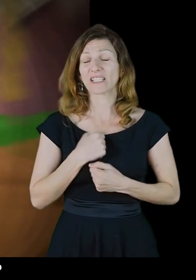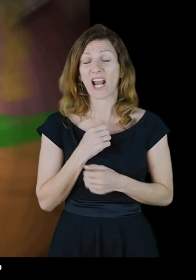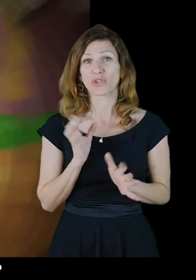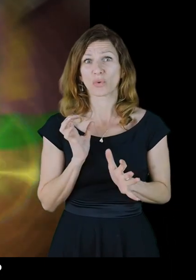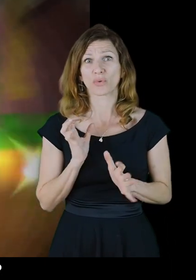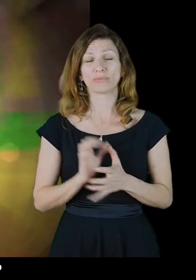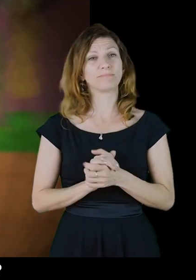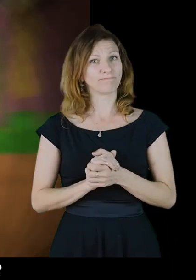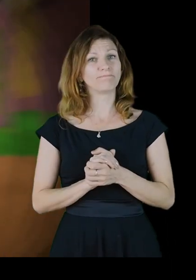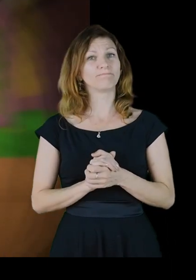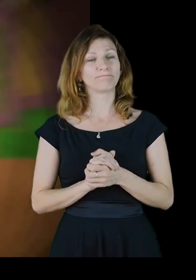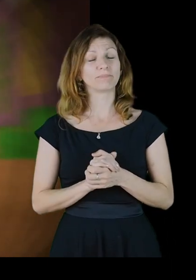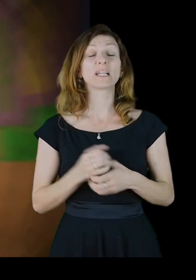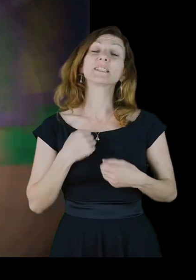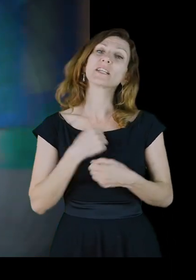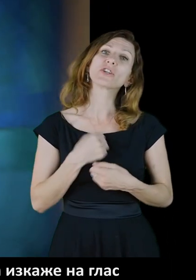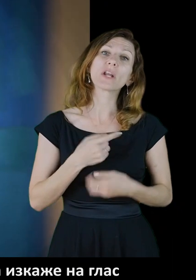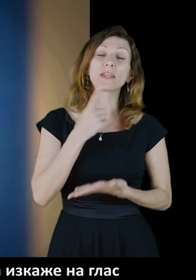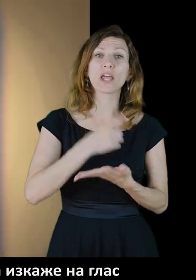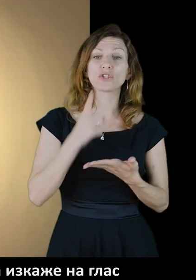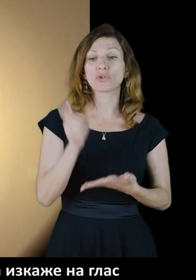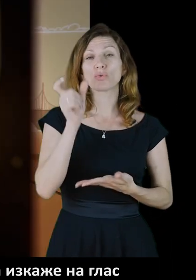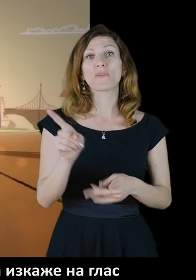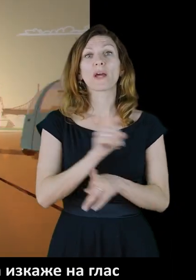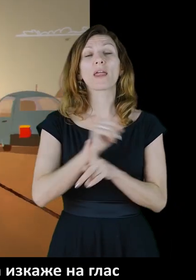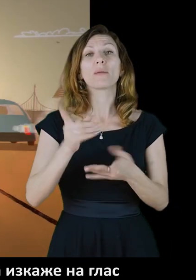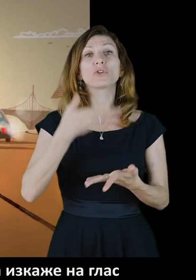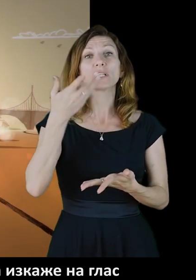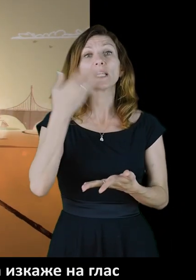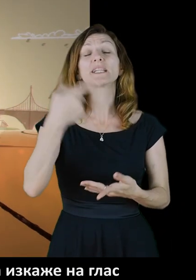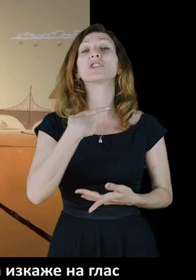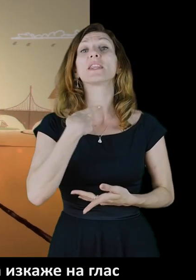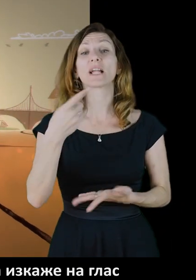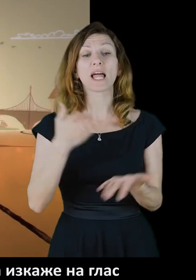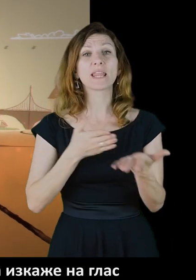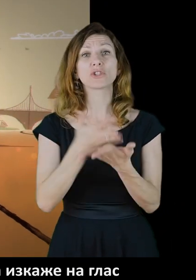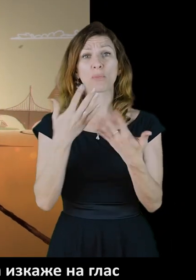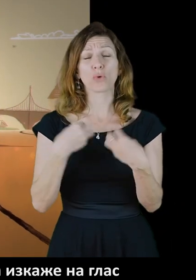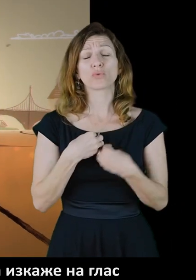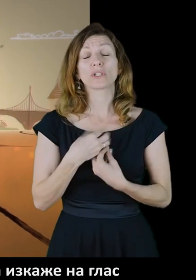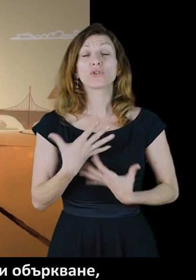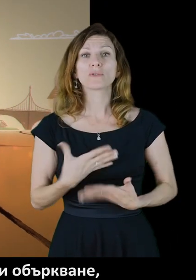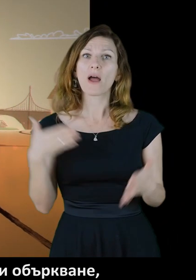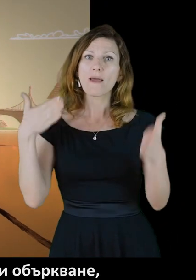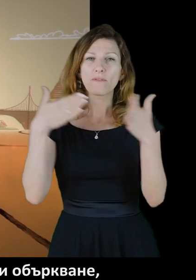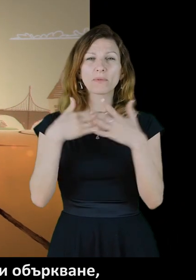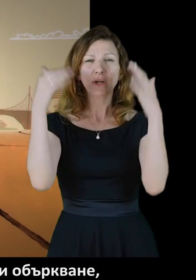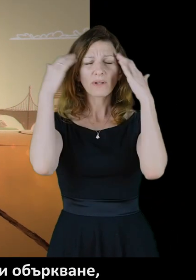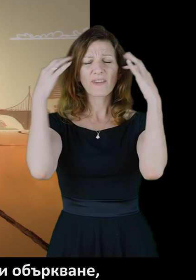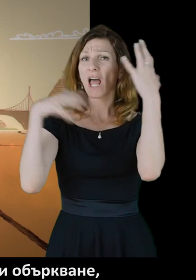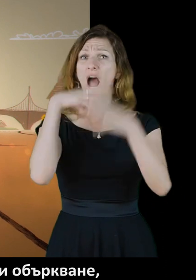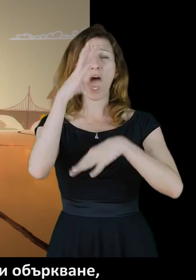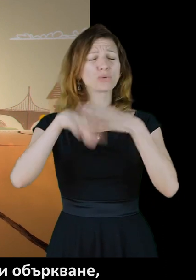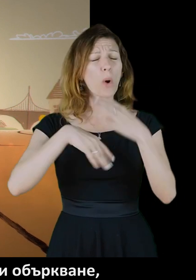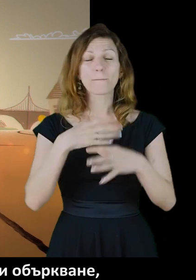Изглежда страшно, нали? За съжаление, често човекът не може да изкаже на глас начинът по който се чувства. И въпреки, че в